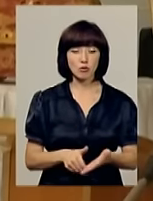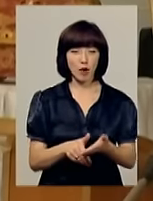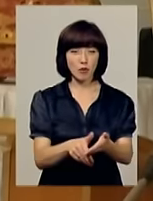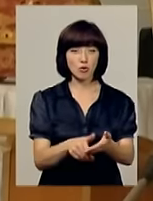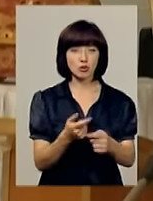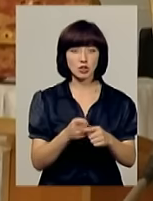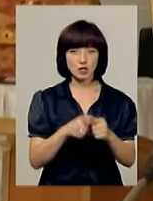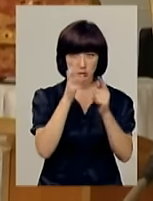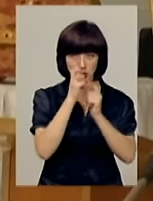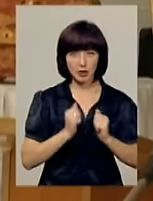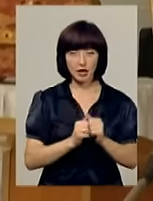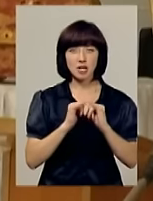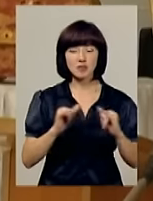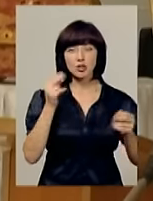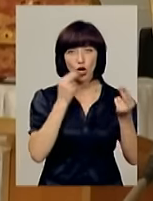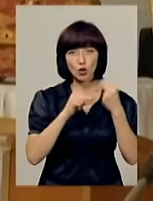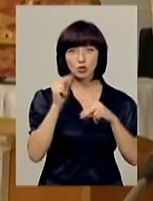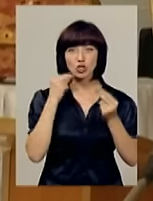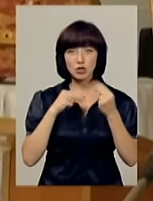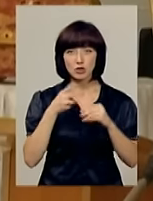країні розвиватися краще і краще.